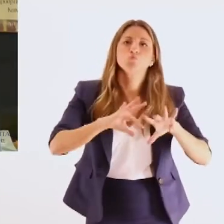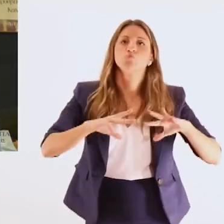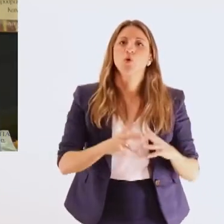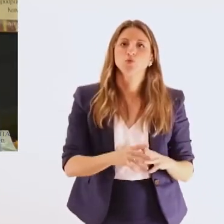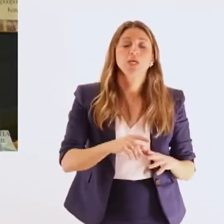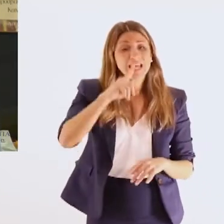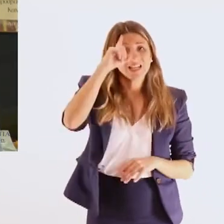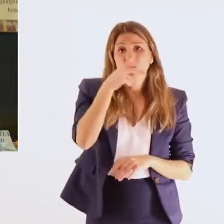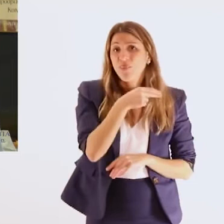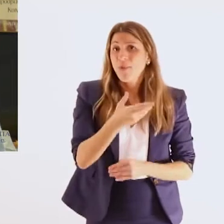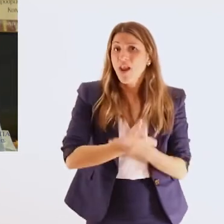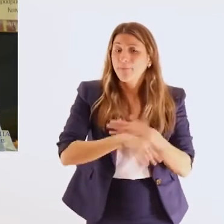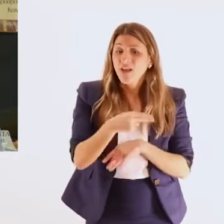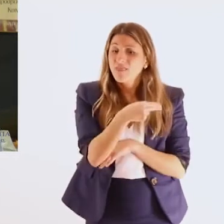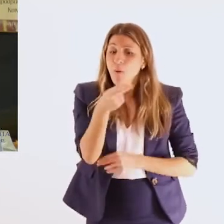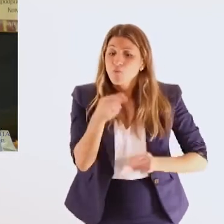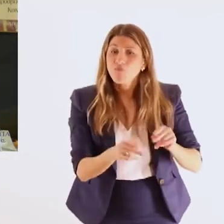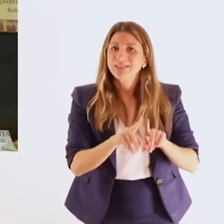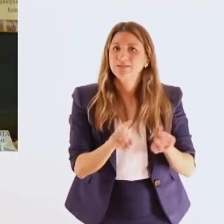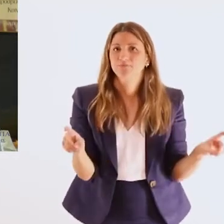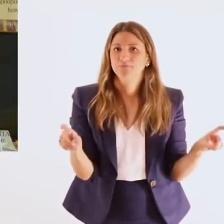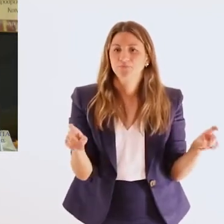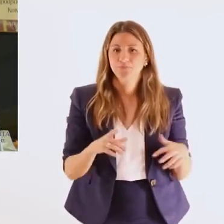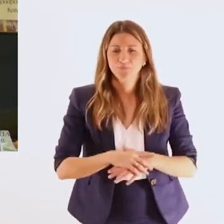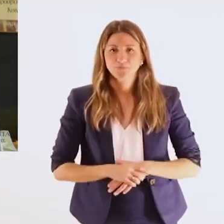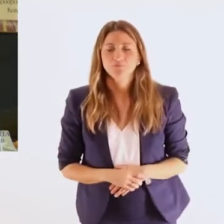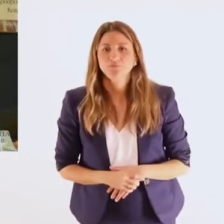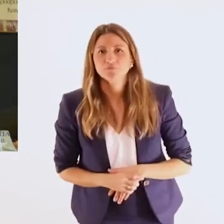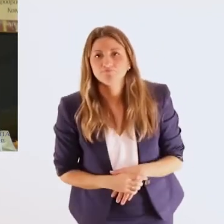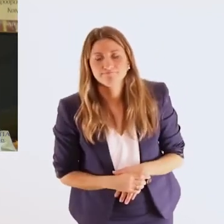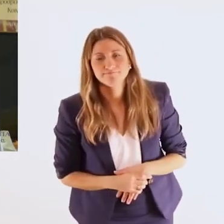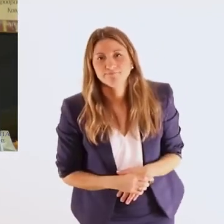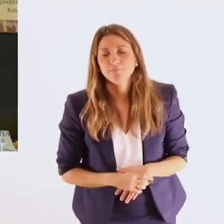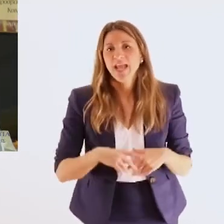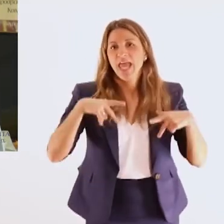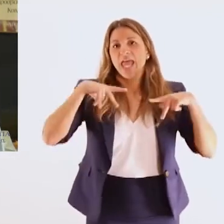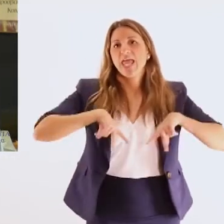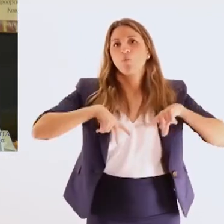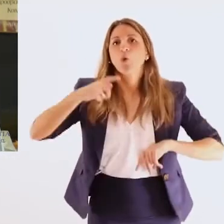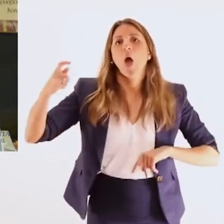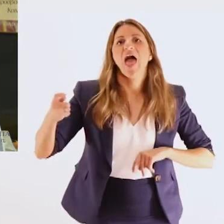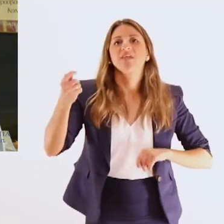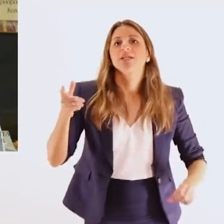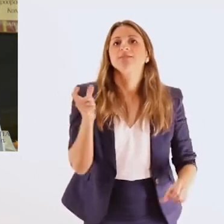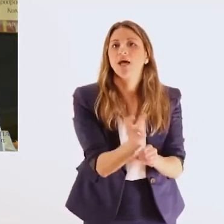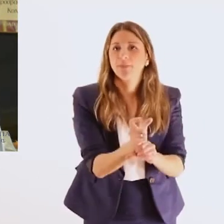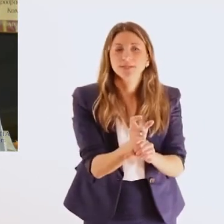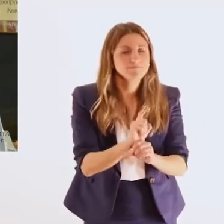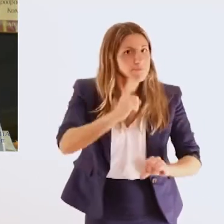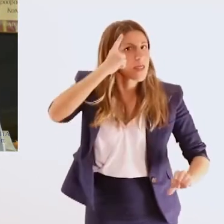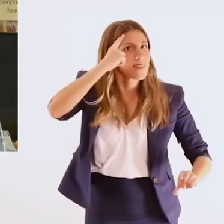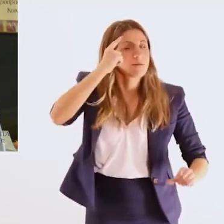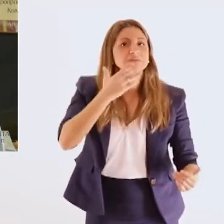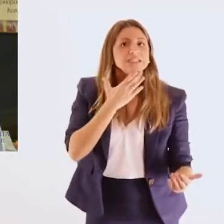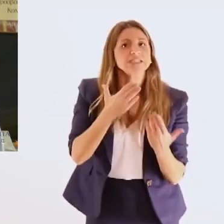Υπουργείο Εθνικής Άμυνας για αυτή την επιμόρφωση είναι για εμάς ουσιαστική και συμβολική Ουσιαστική γιατί τα